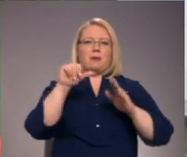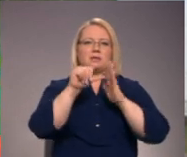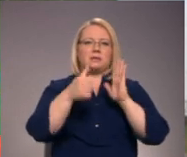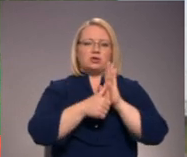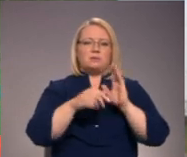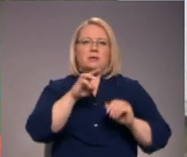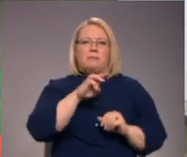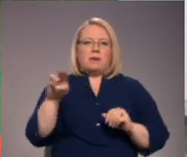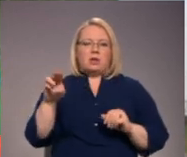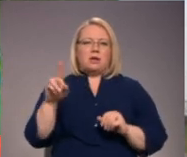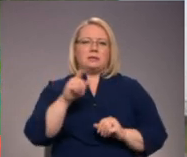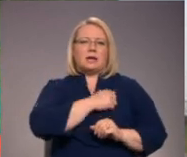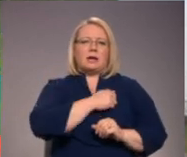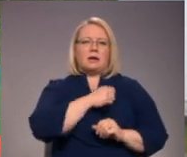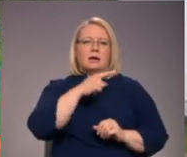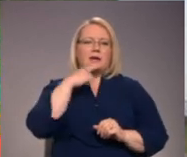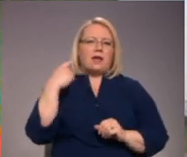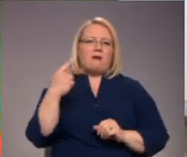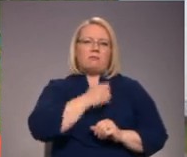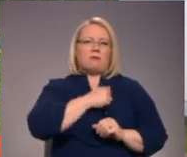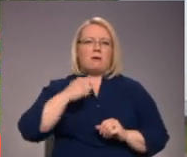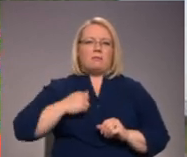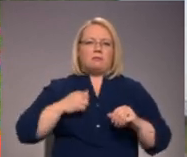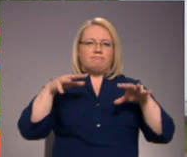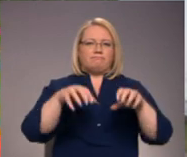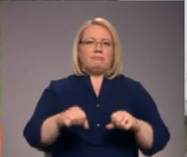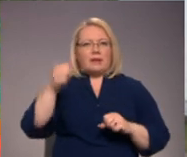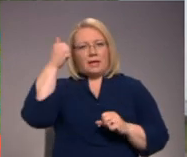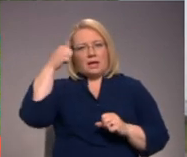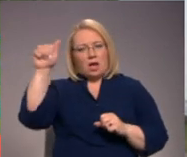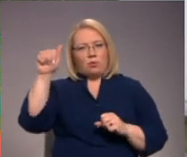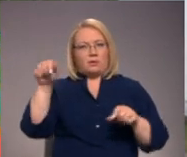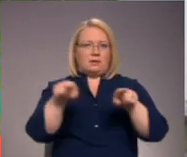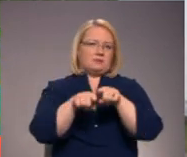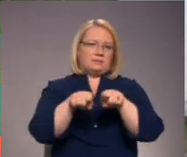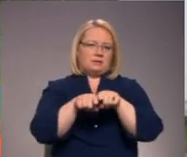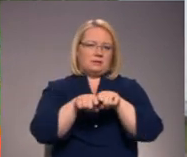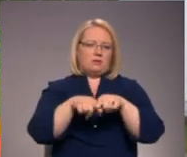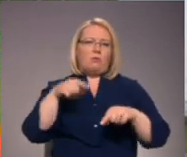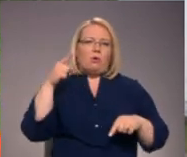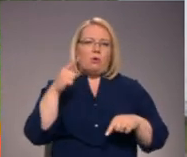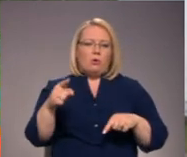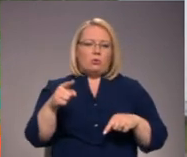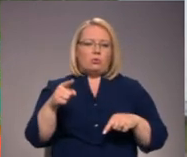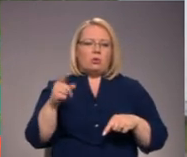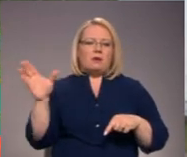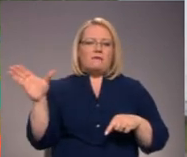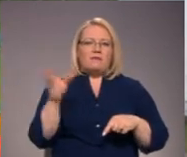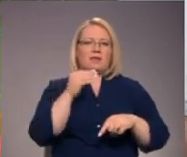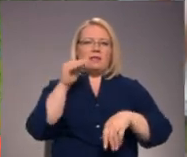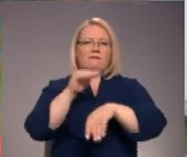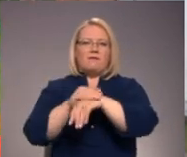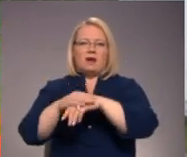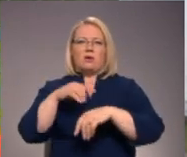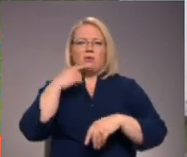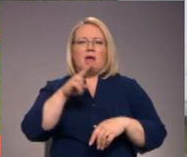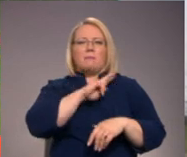kriepadojuma karaspēka ienākšana Igaunijā. Kas ir tas pats? Un tur ir tas, par ko visi runā. Tās